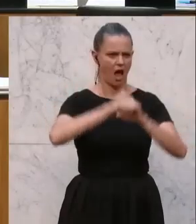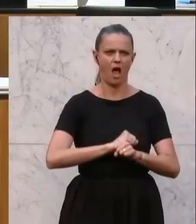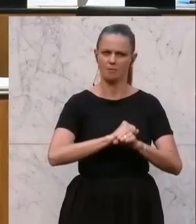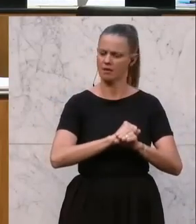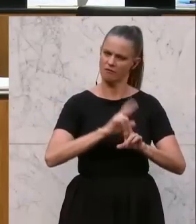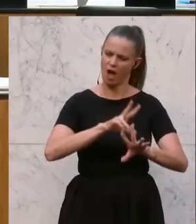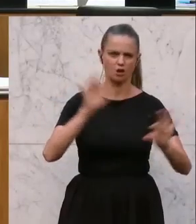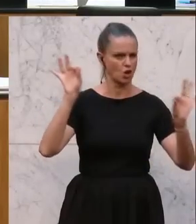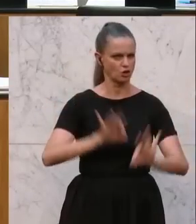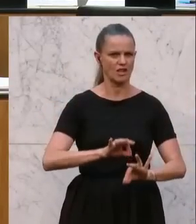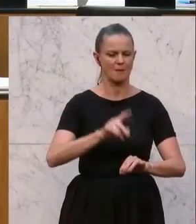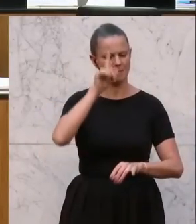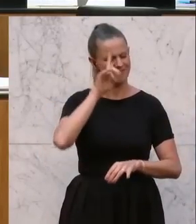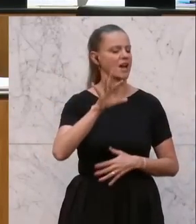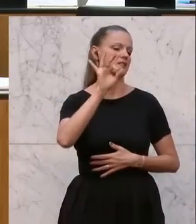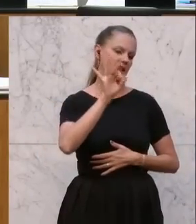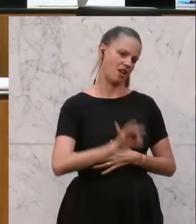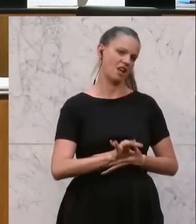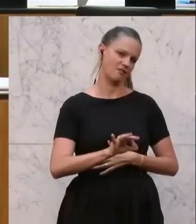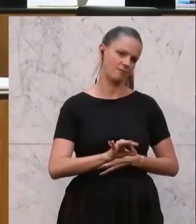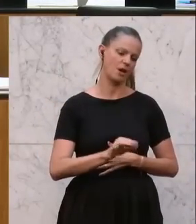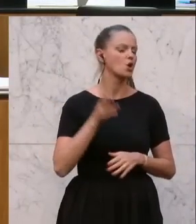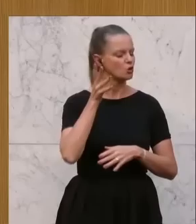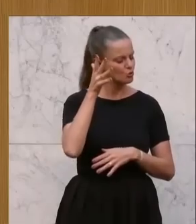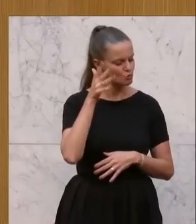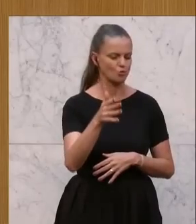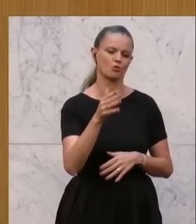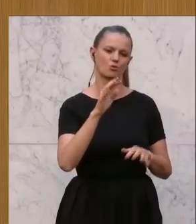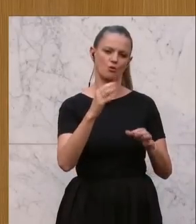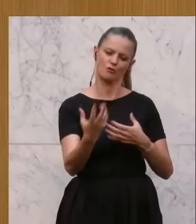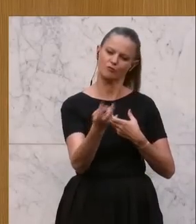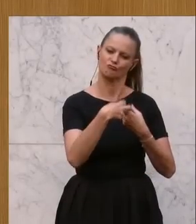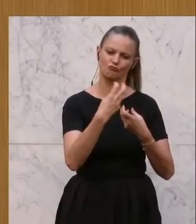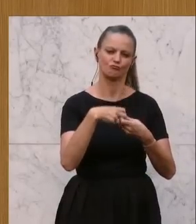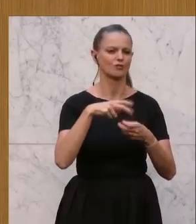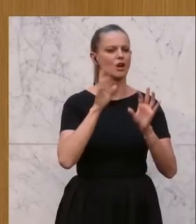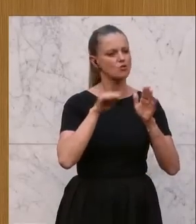aber sie wissen, dass sie bei uns bei der Freiheitlichen Partei zukünftig gut aufgehalten sind. Applaus Applaus Applaus Applaus